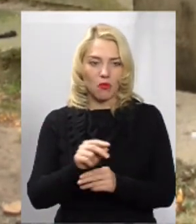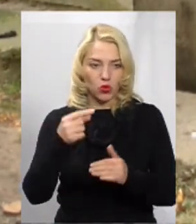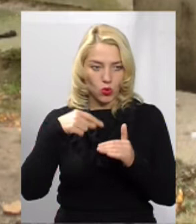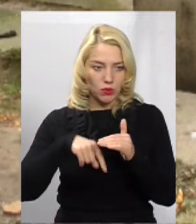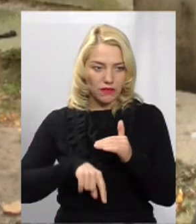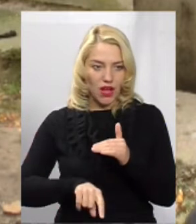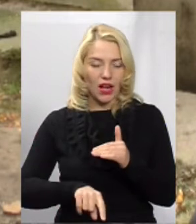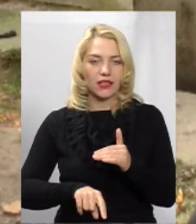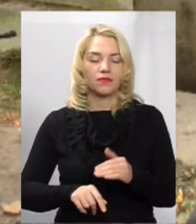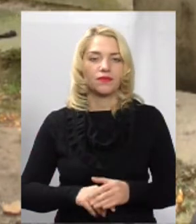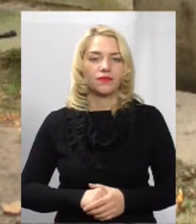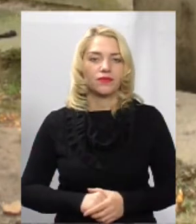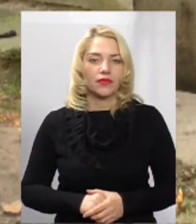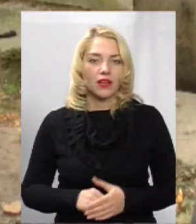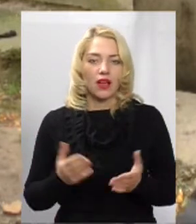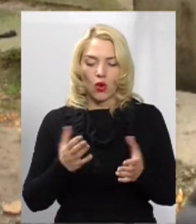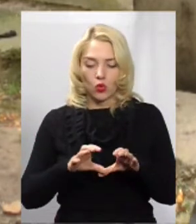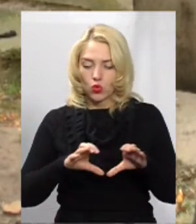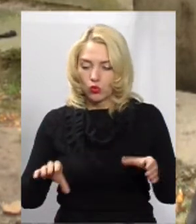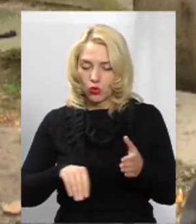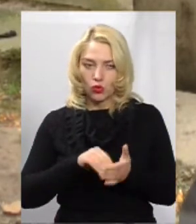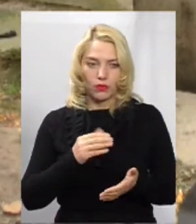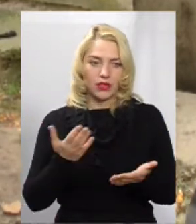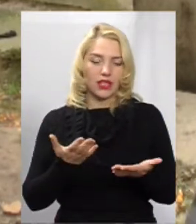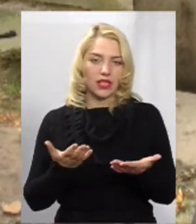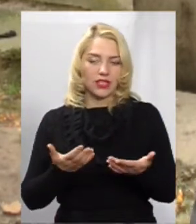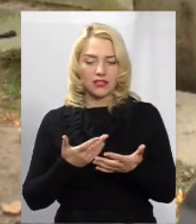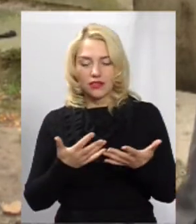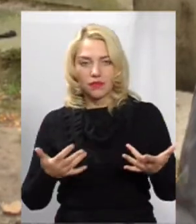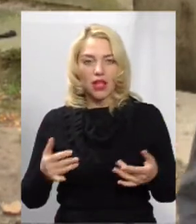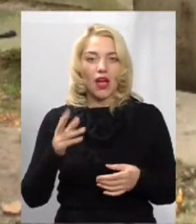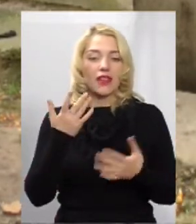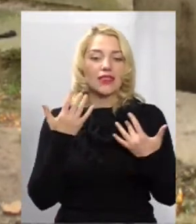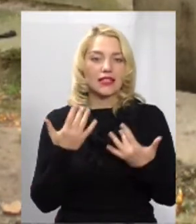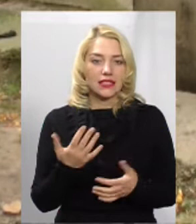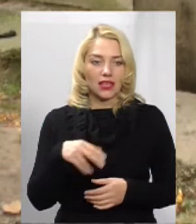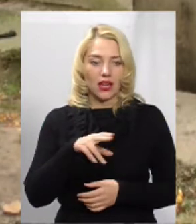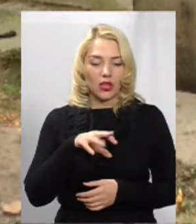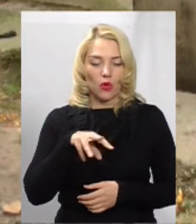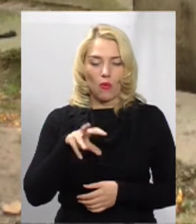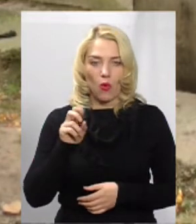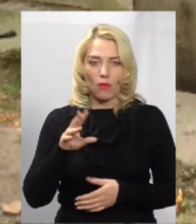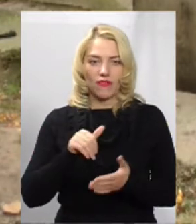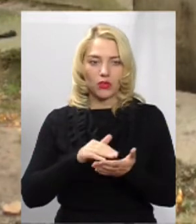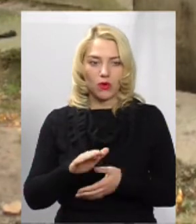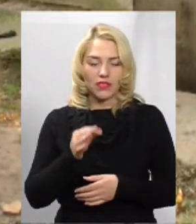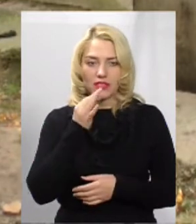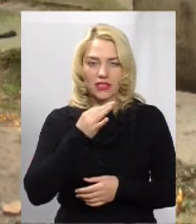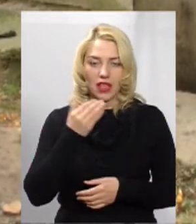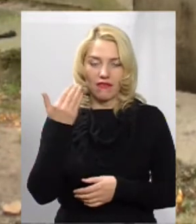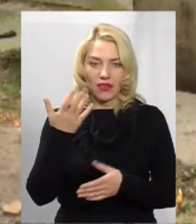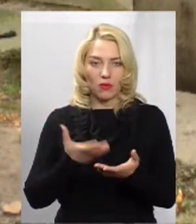якусь трубу купити. Наскільки Домком відмовився, сказали, що ви